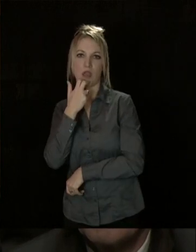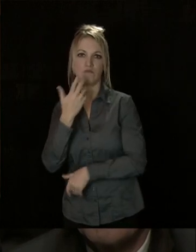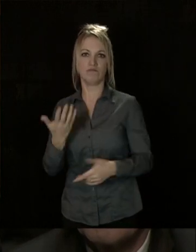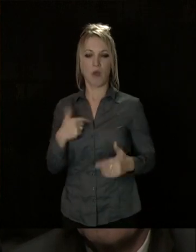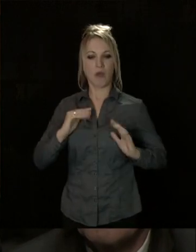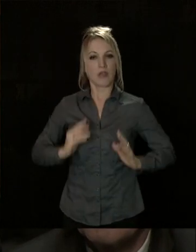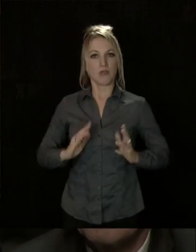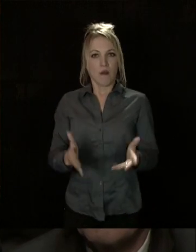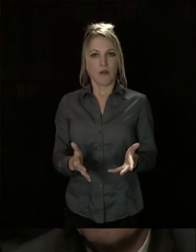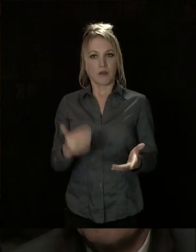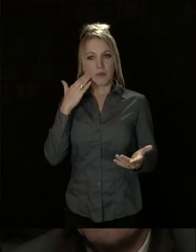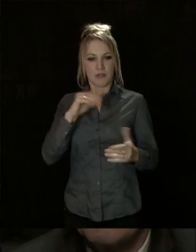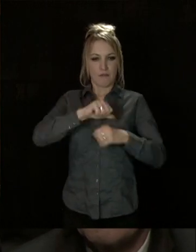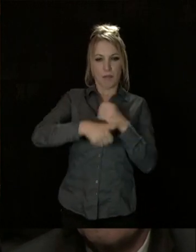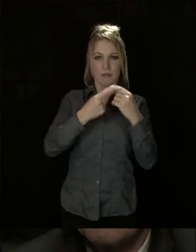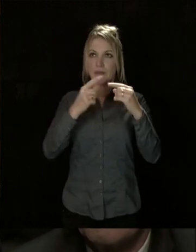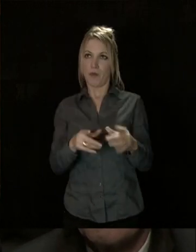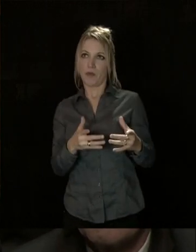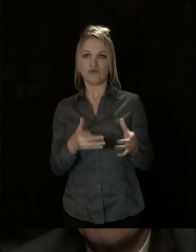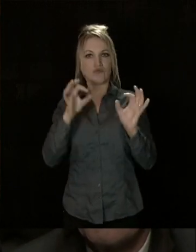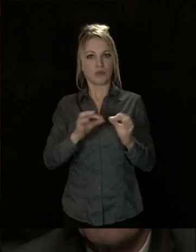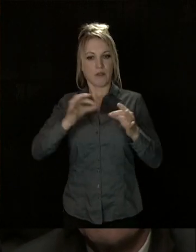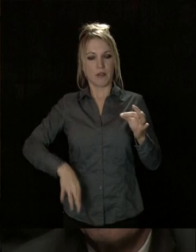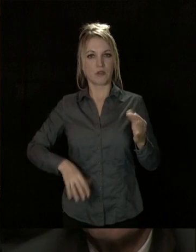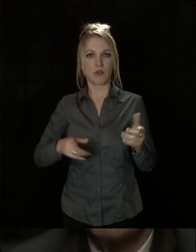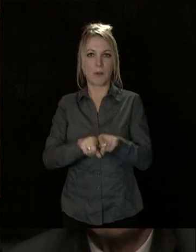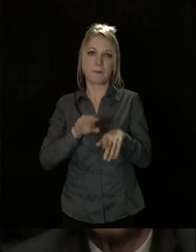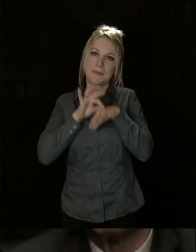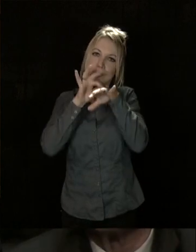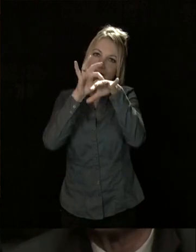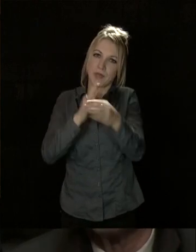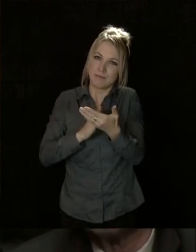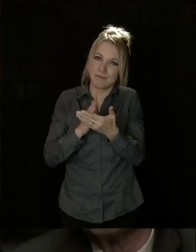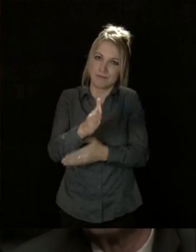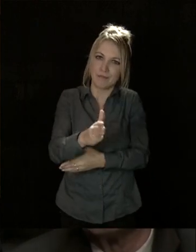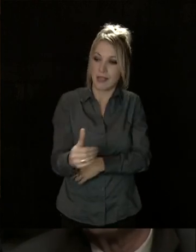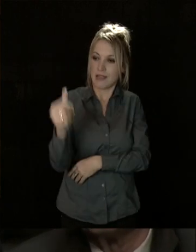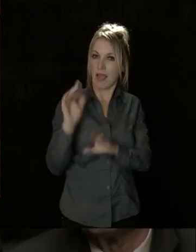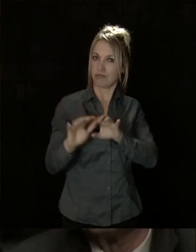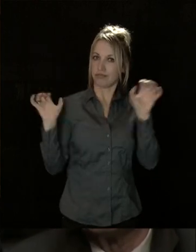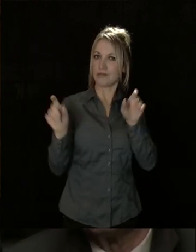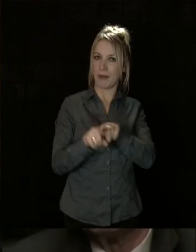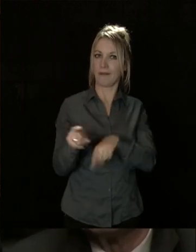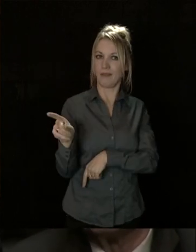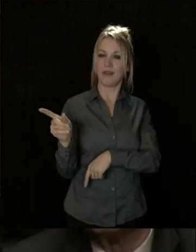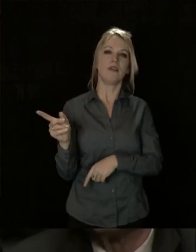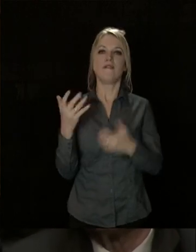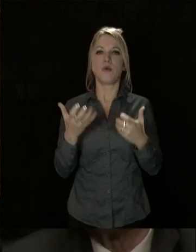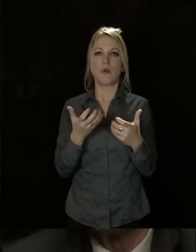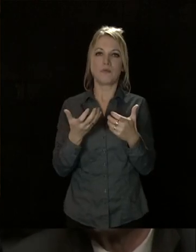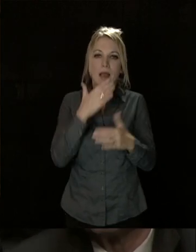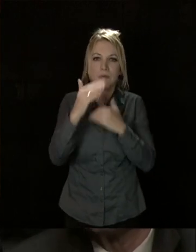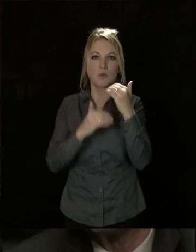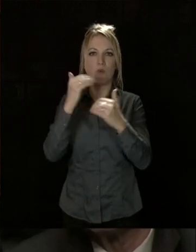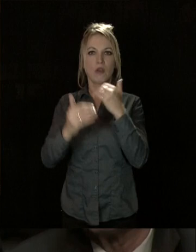engagement, s'il a pris des formes diverses, est toujours resté guidé et ceux qui sont là derrière moi aussi, par le désir d'améliorer,